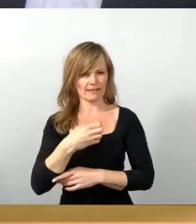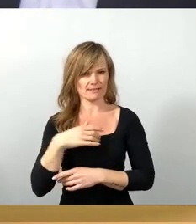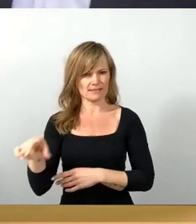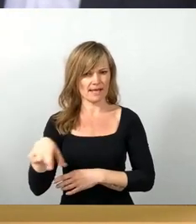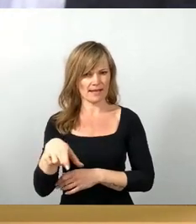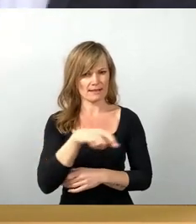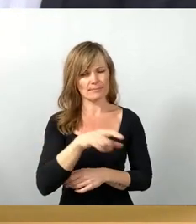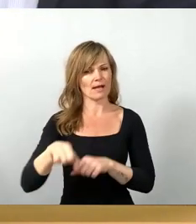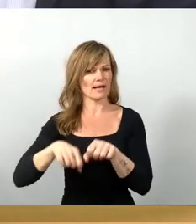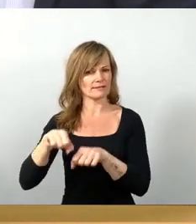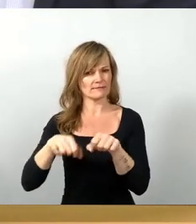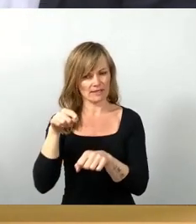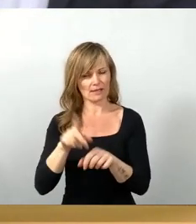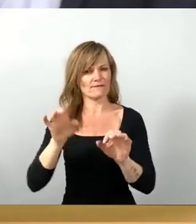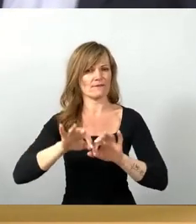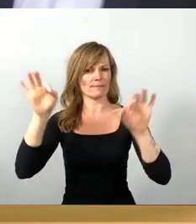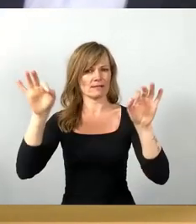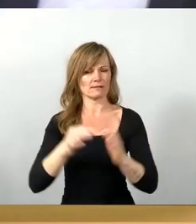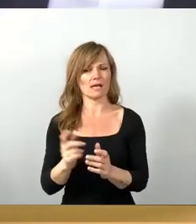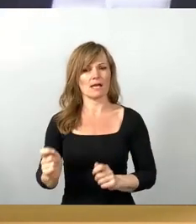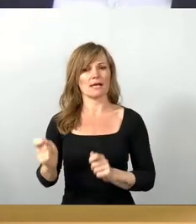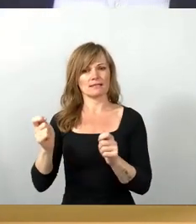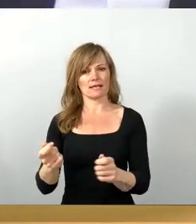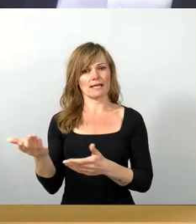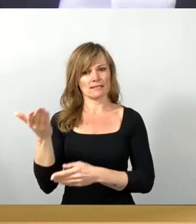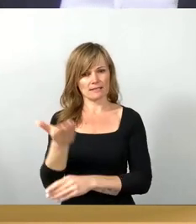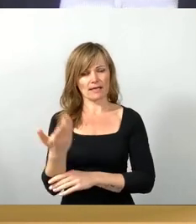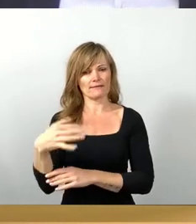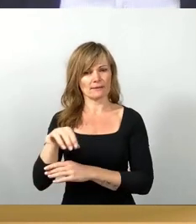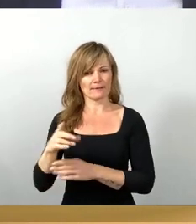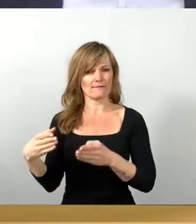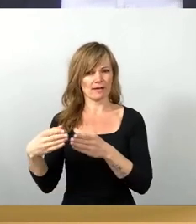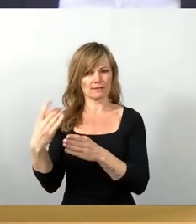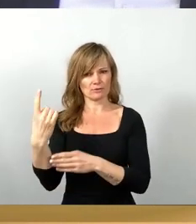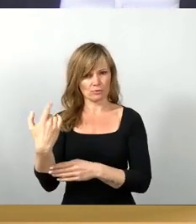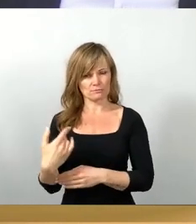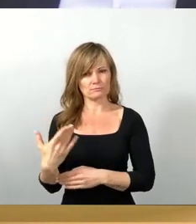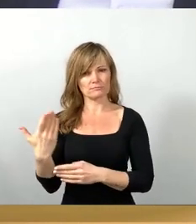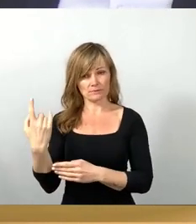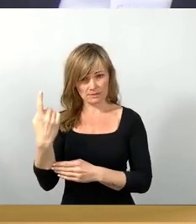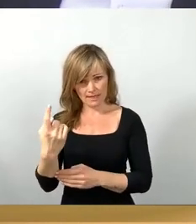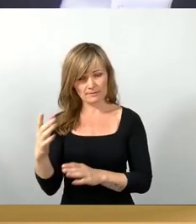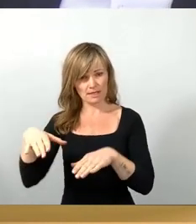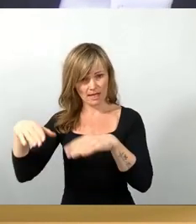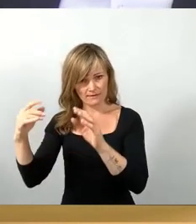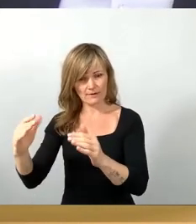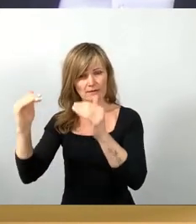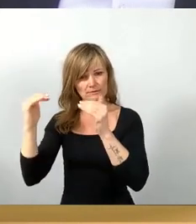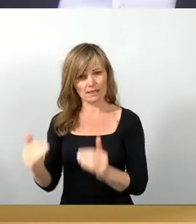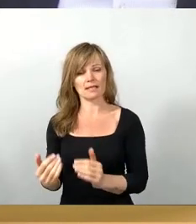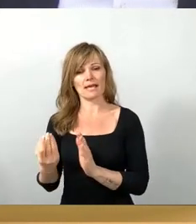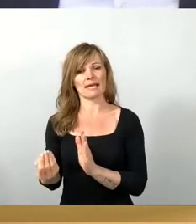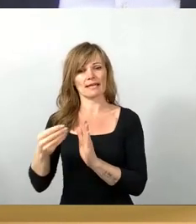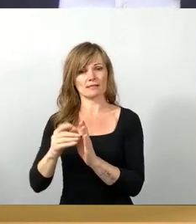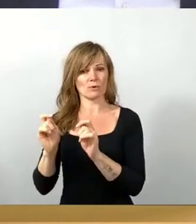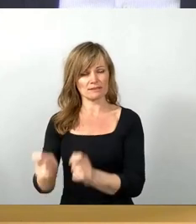Radweg verbessern, das Einreicher FDP-Fraktion. Die FDP-Fraktion wurde einreichen, danach Ergänzungsanträge Linke.